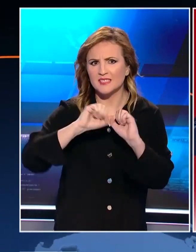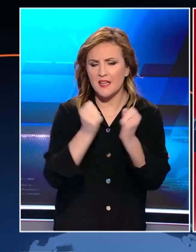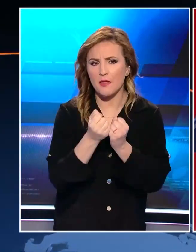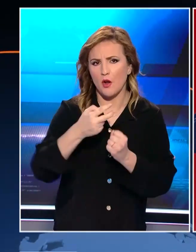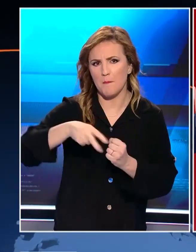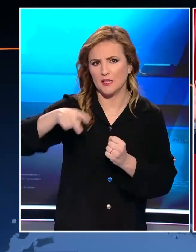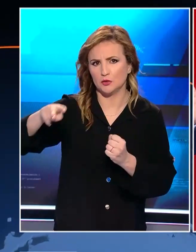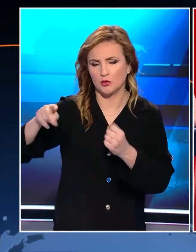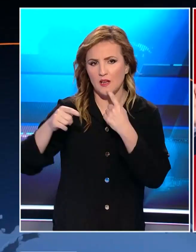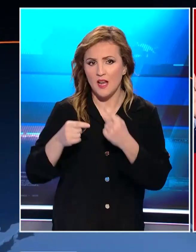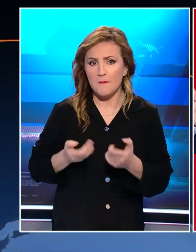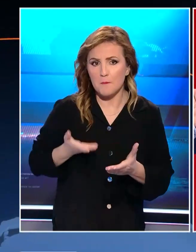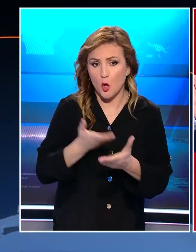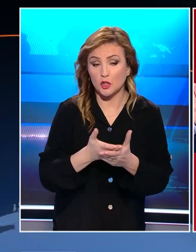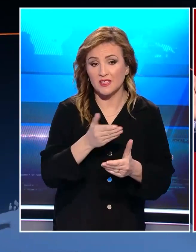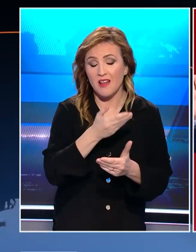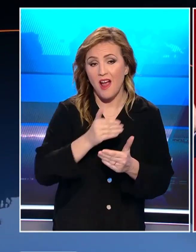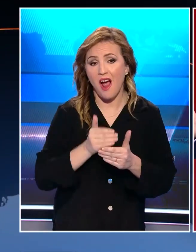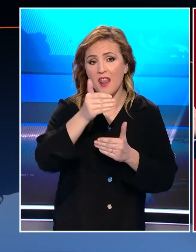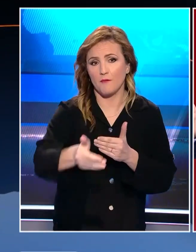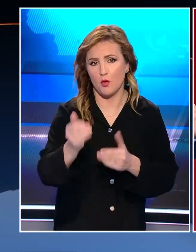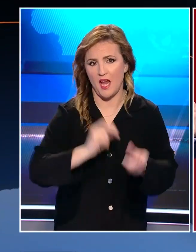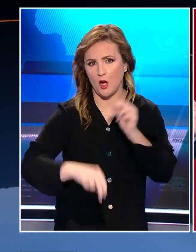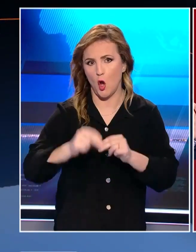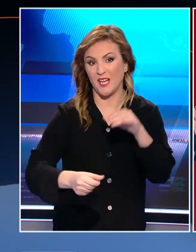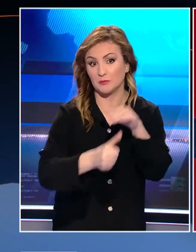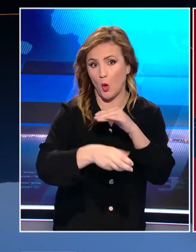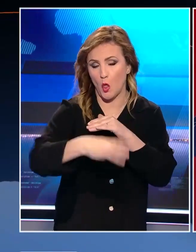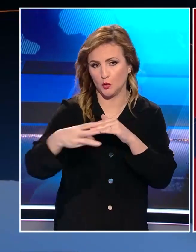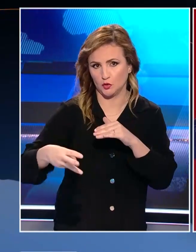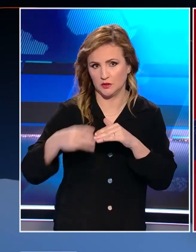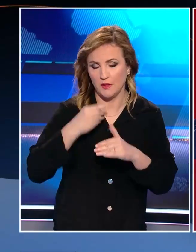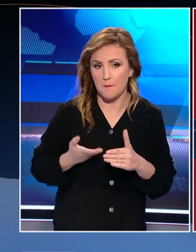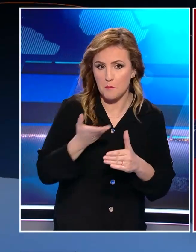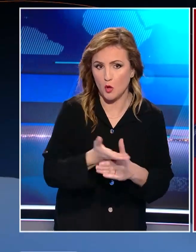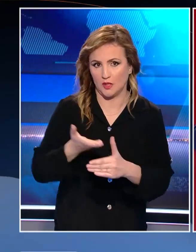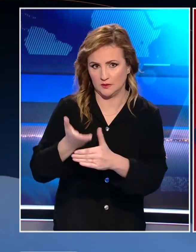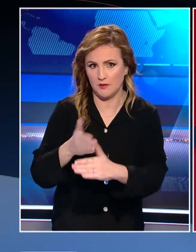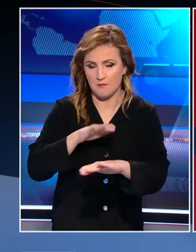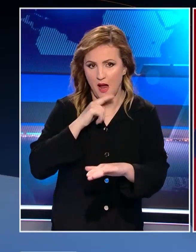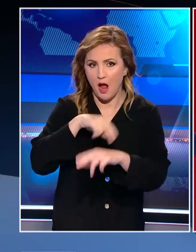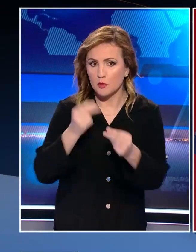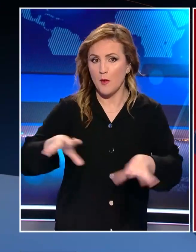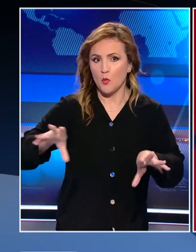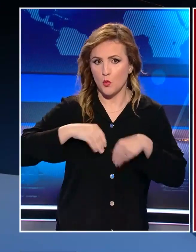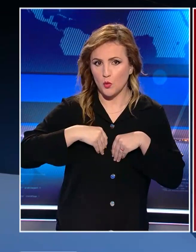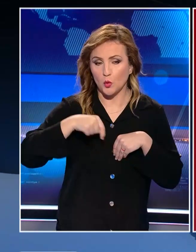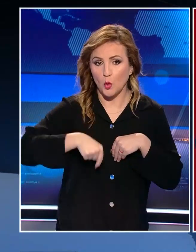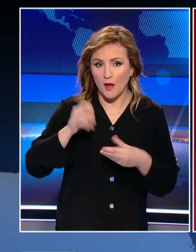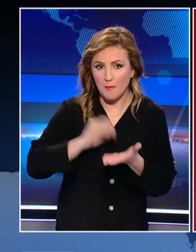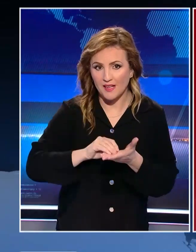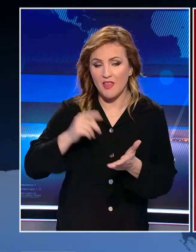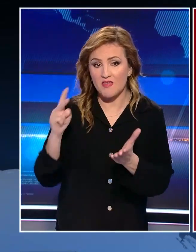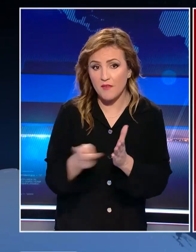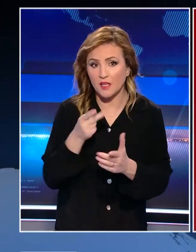πρότειναν αυτή την αναβολή η οποία πέρασε και την ίδια ώρα έχει αρχίσει μία δεύτερη σύγκρουση.